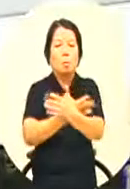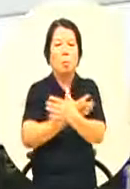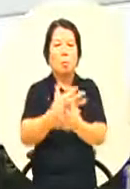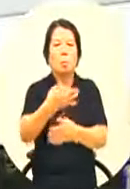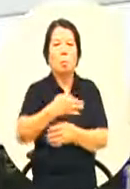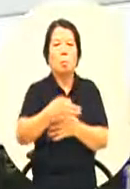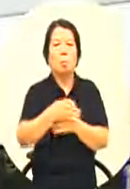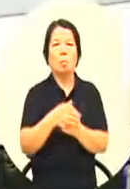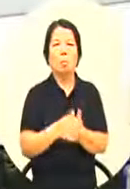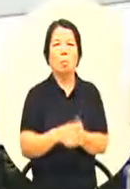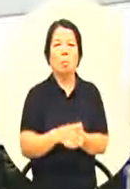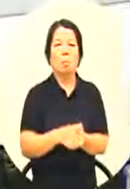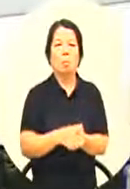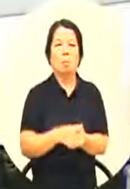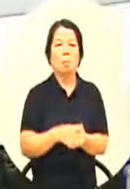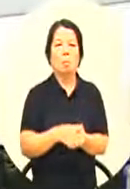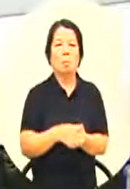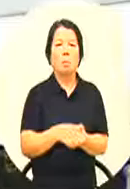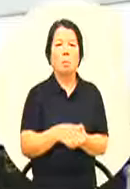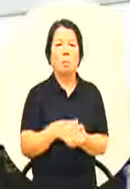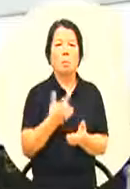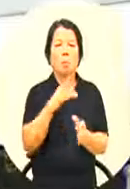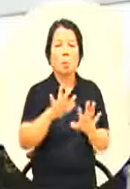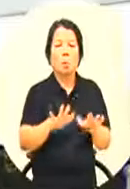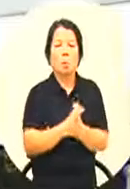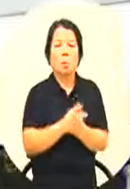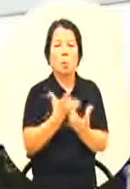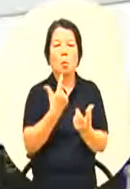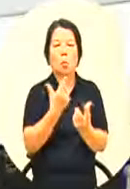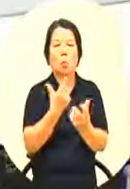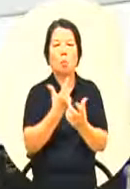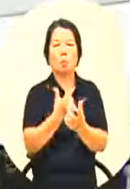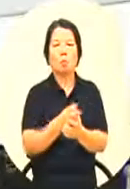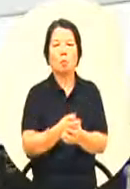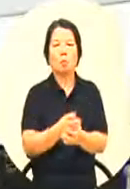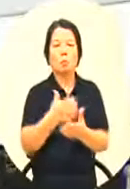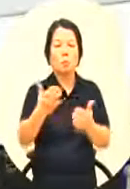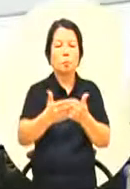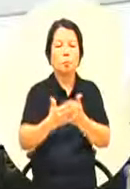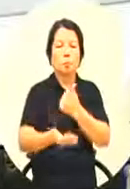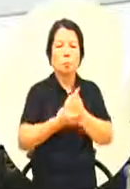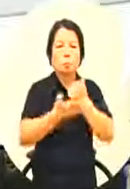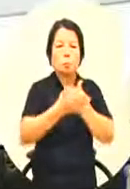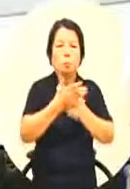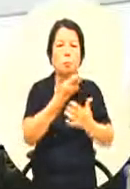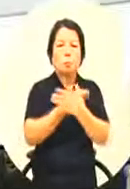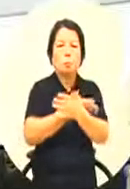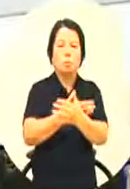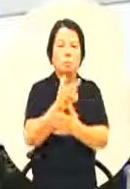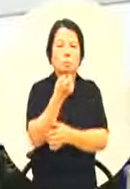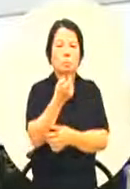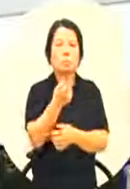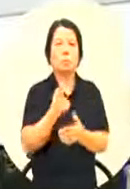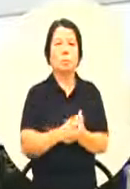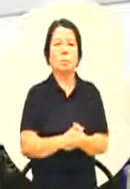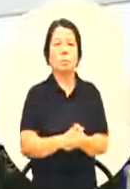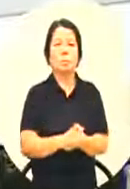不如大大不如预期那我想请问一下我们处长